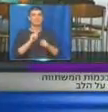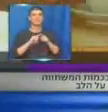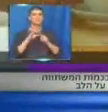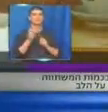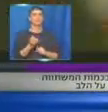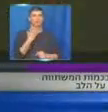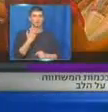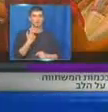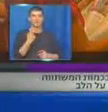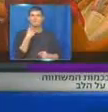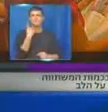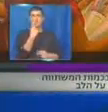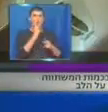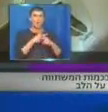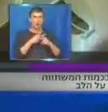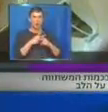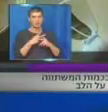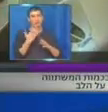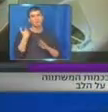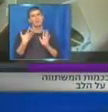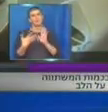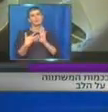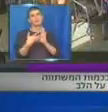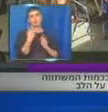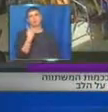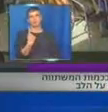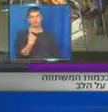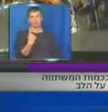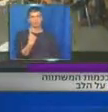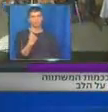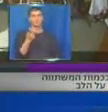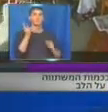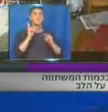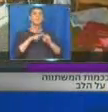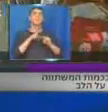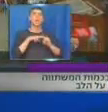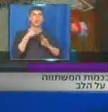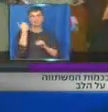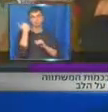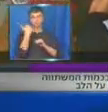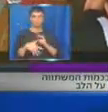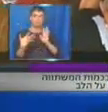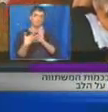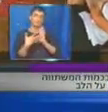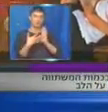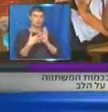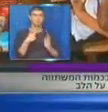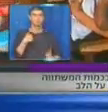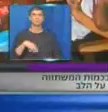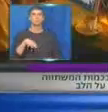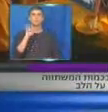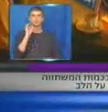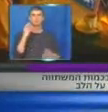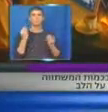וכל חולה למעשה היווה ביקורת של עצמו, ולאחר תום הבדיקות מצאנו